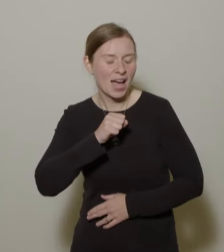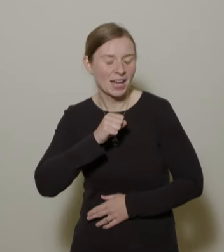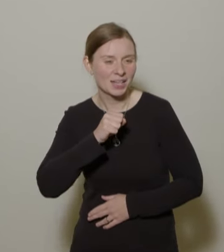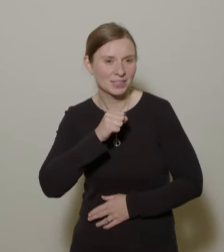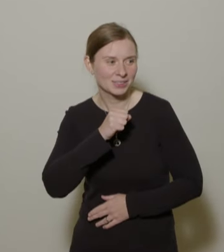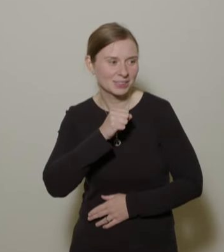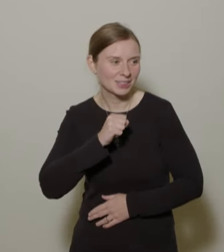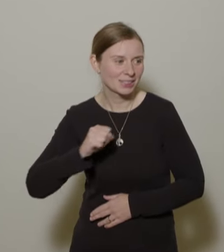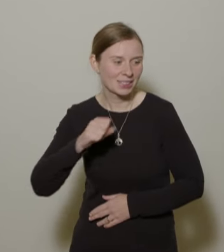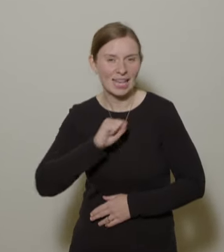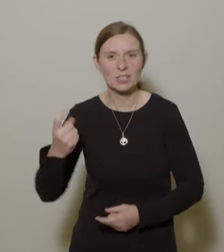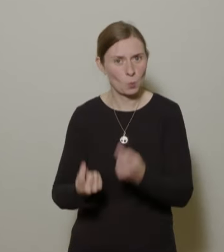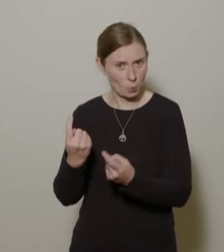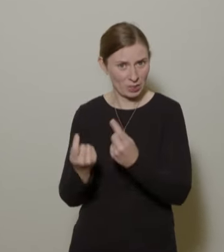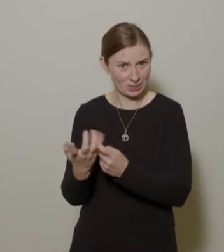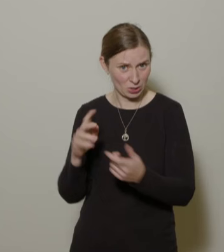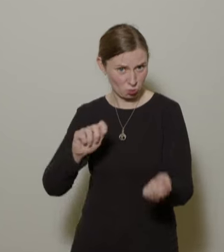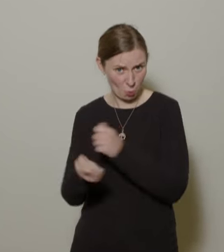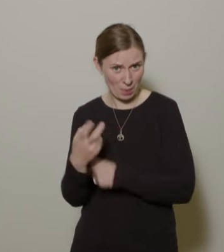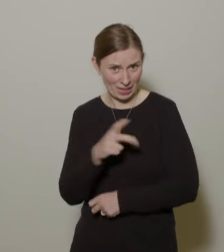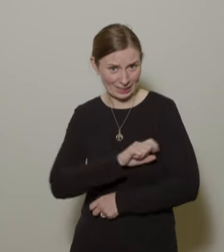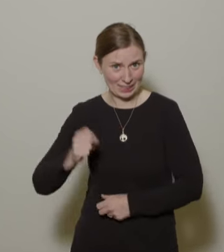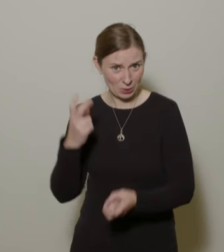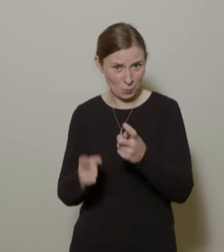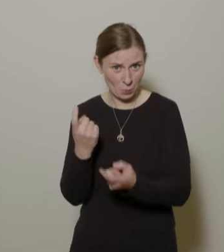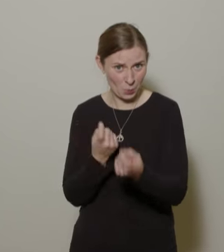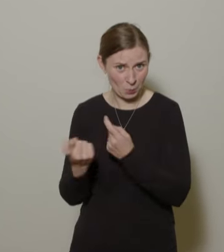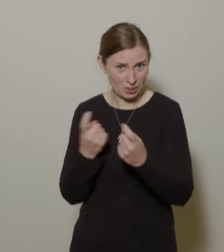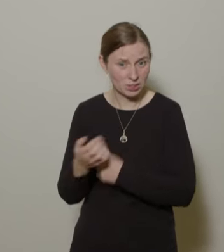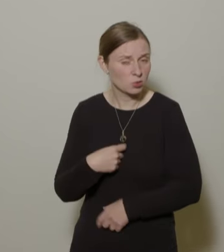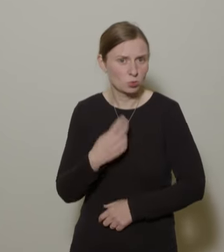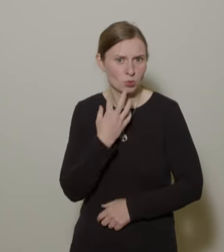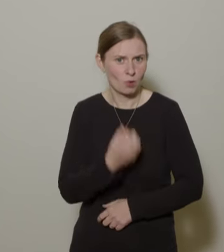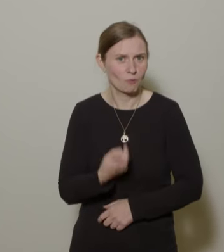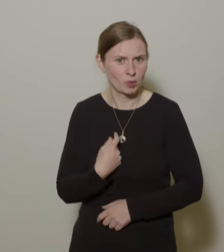tatsächlich weniger Platz, als Sie uns haben Glauben machen wollen in der letzten Zeit?